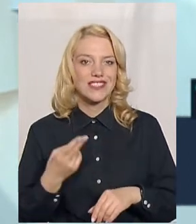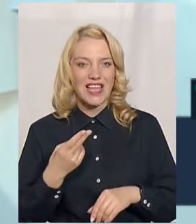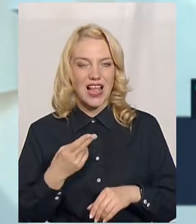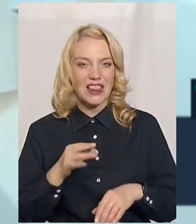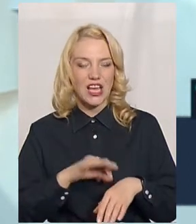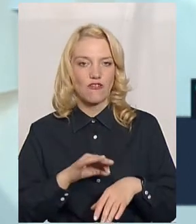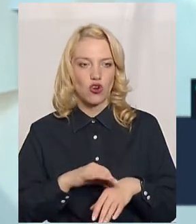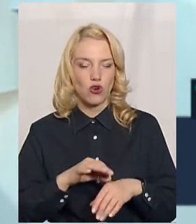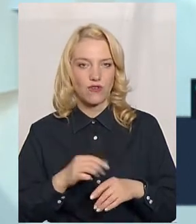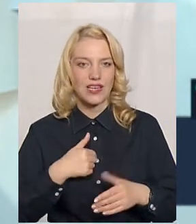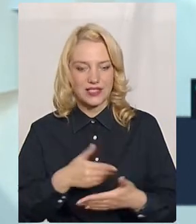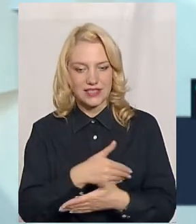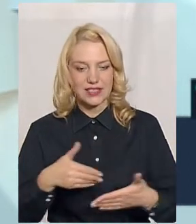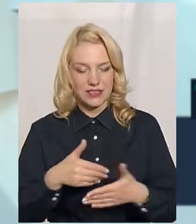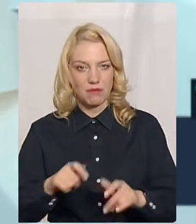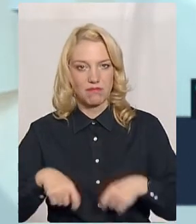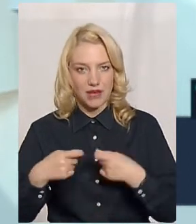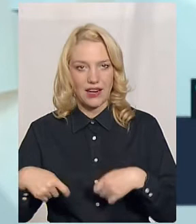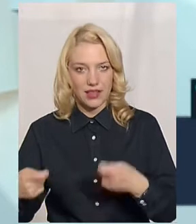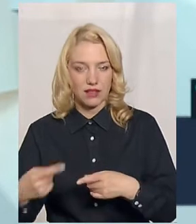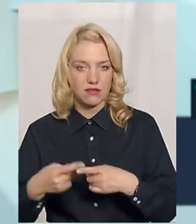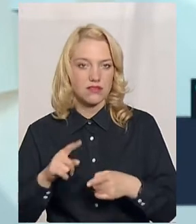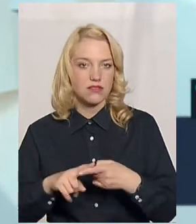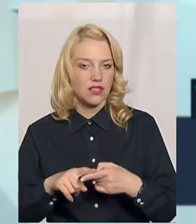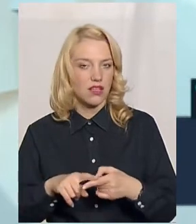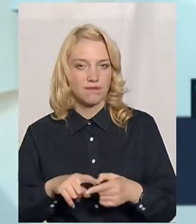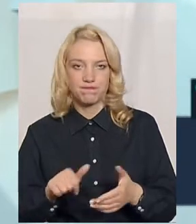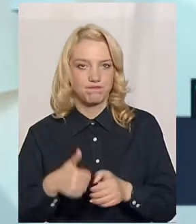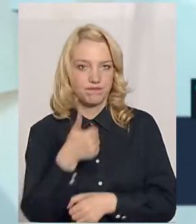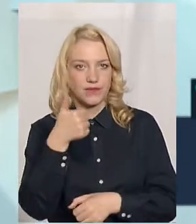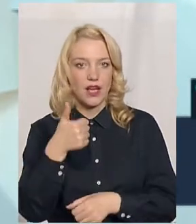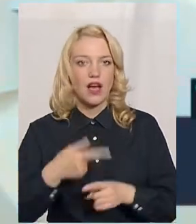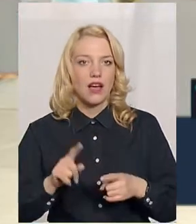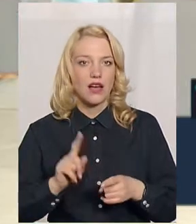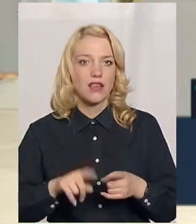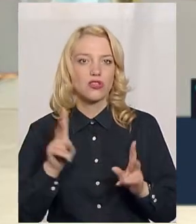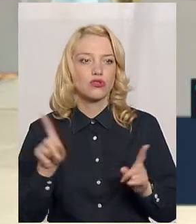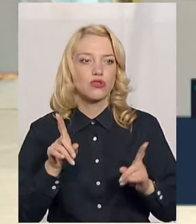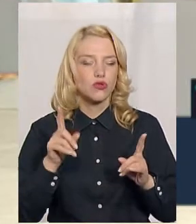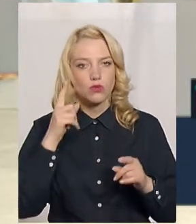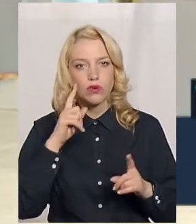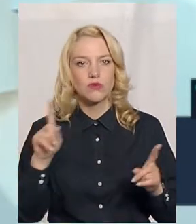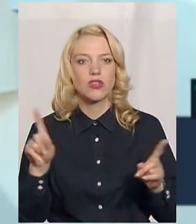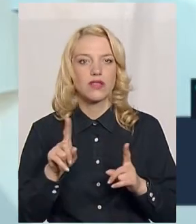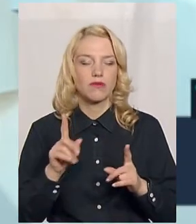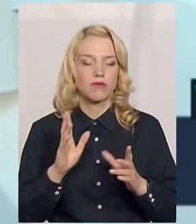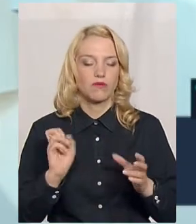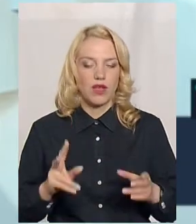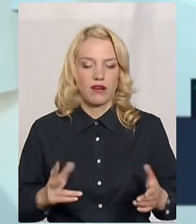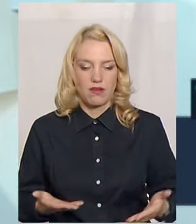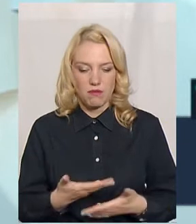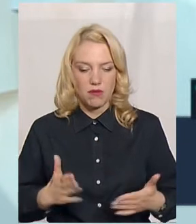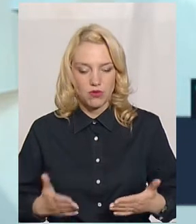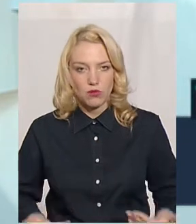передачі в нас домінуючий. Що ми можемо думати, як будуть люди виживати, в які крайності впадати –